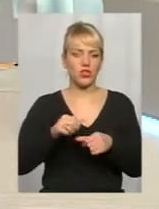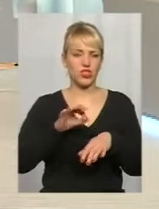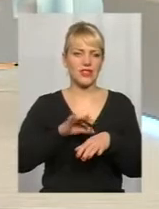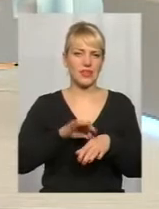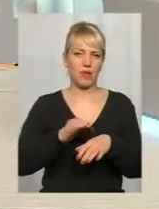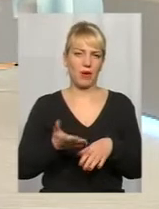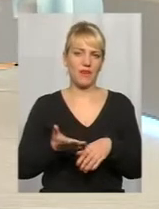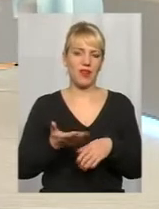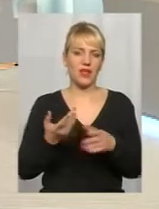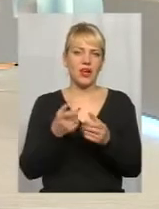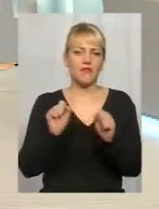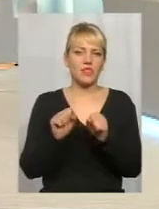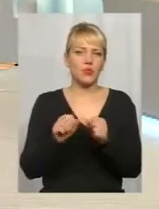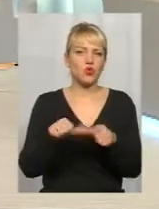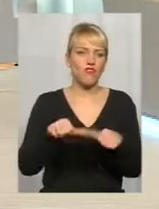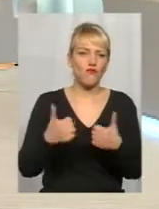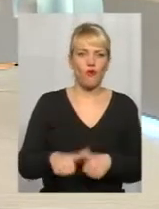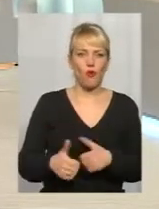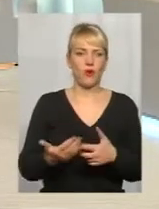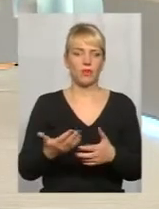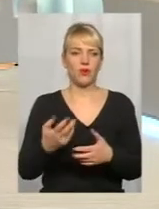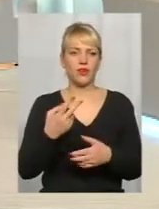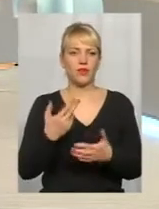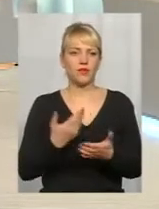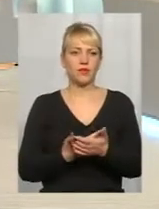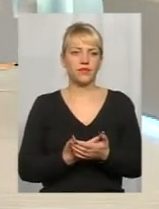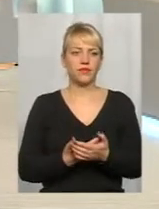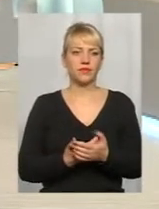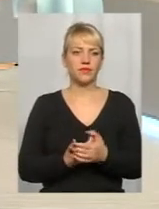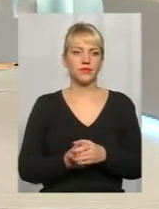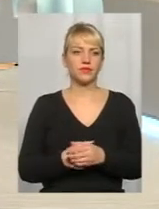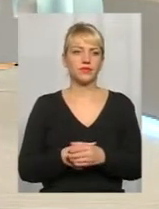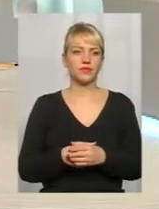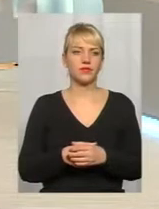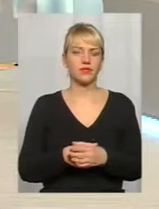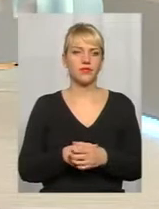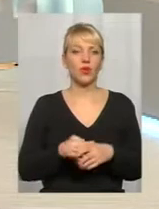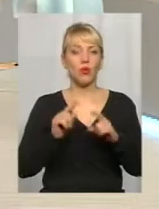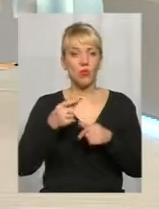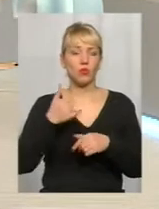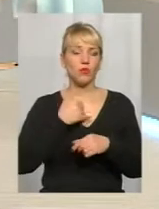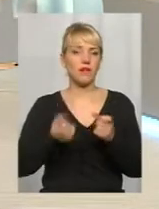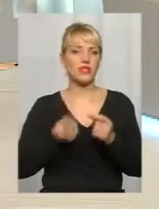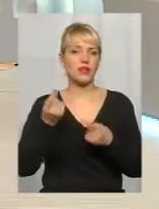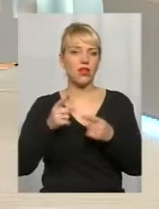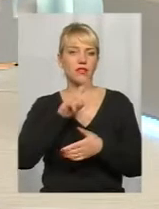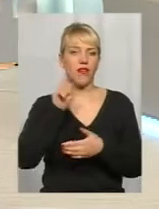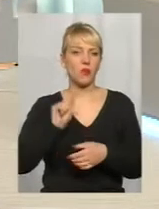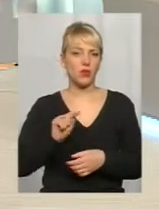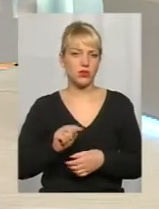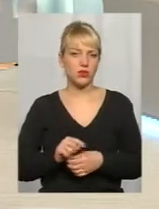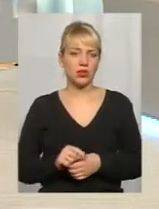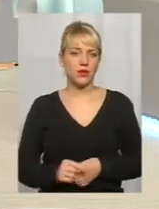возможно, форму этого уребита, вы говорите, что и грипп входит в эту вот структуру. Поэтому у возникает вопрос, ну,